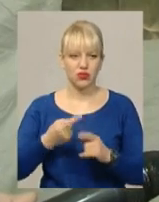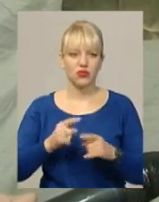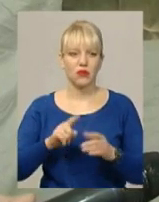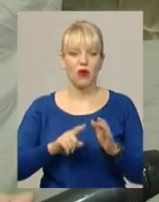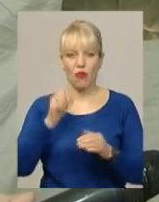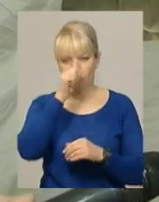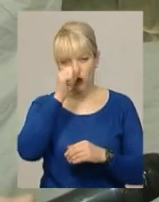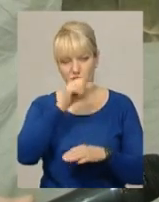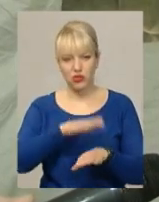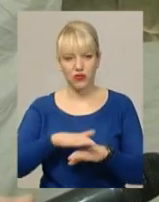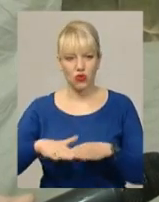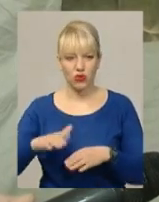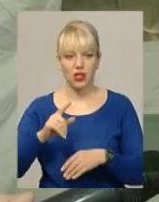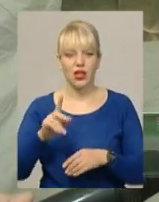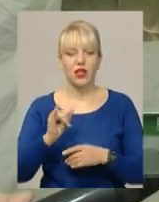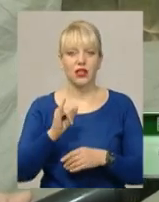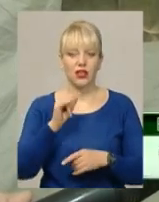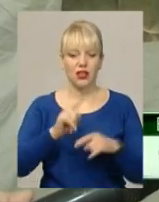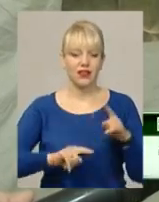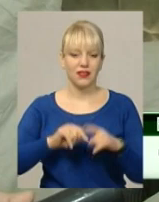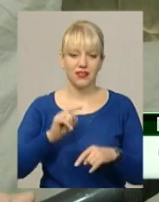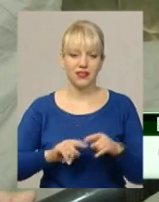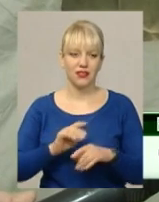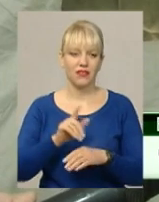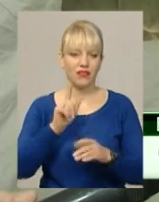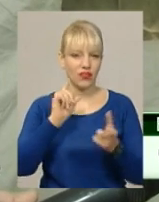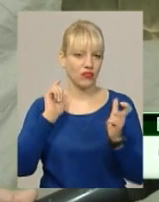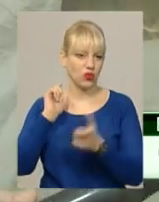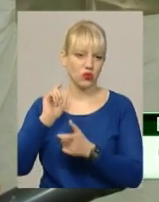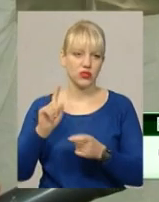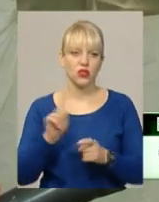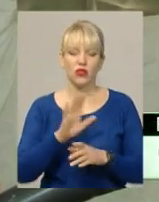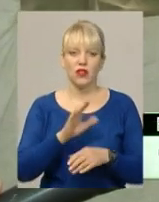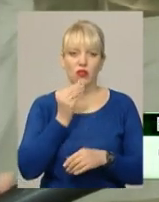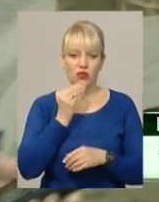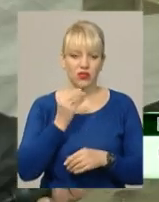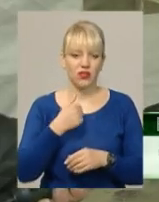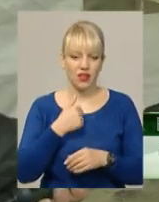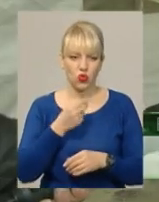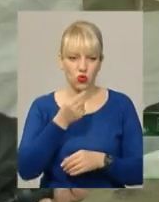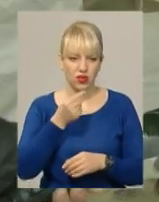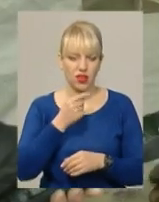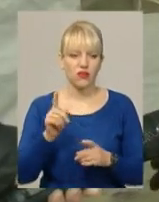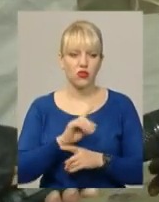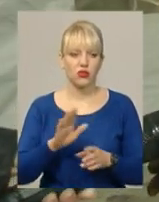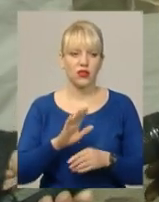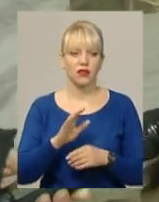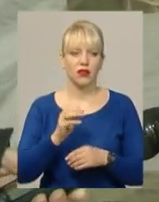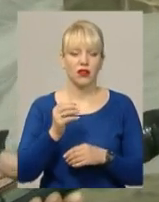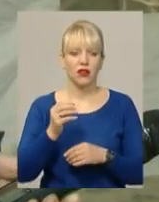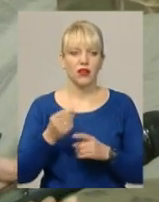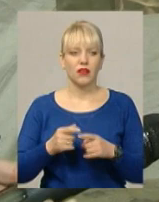Рідні від нього відвернулися. Що не доїли, я доїдав. Що не допили, я допивав. Мене побили,